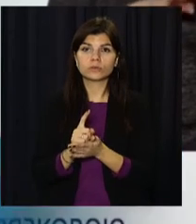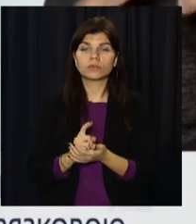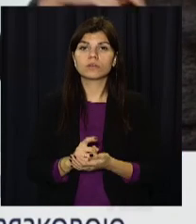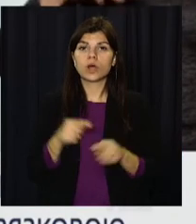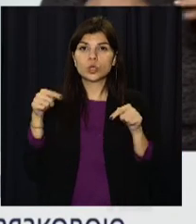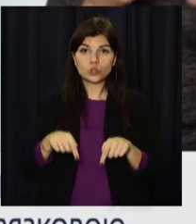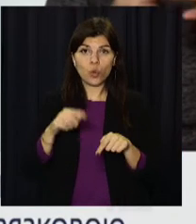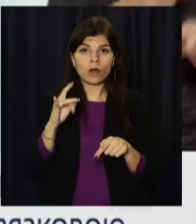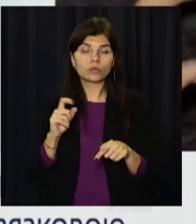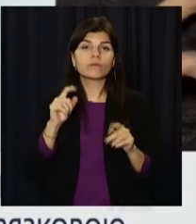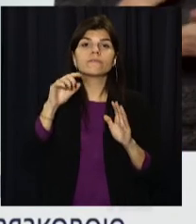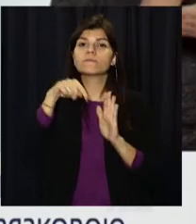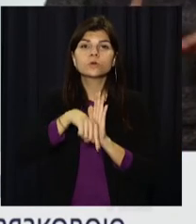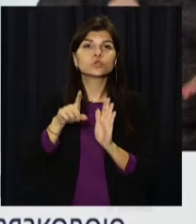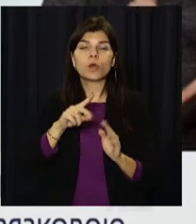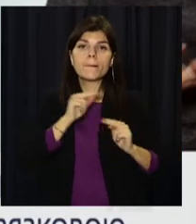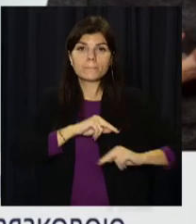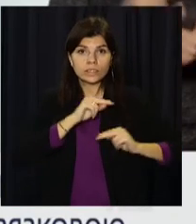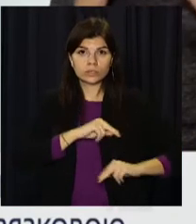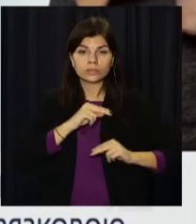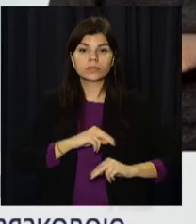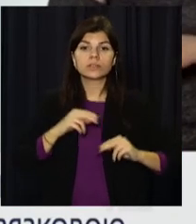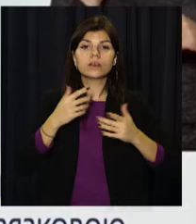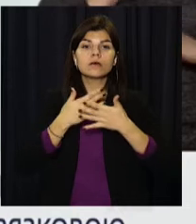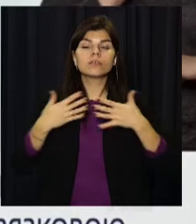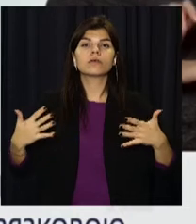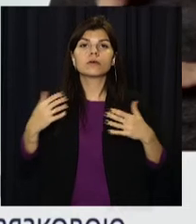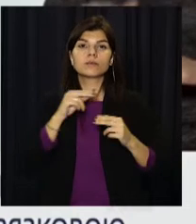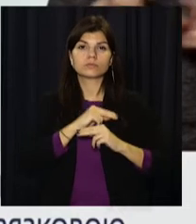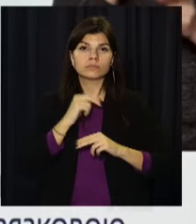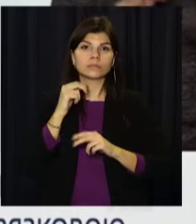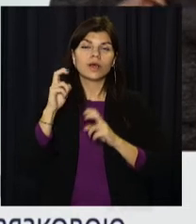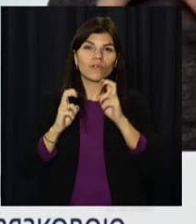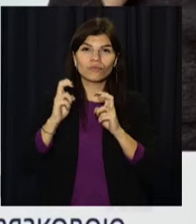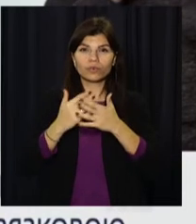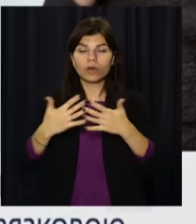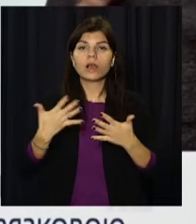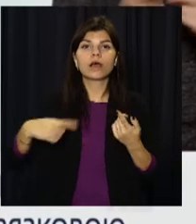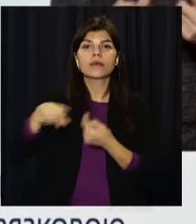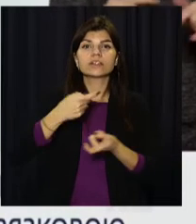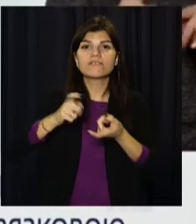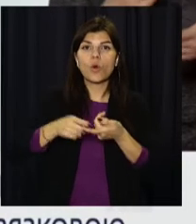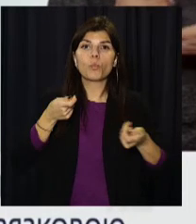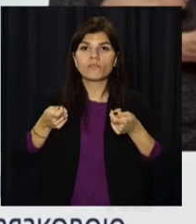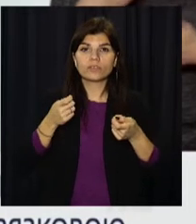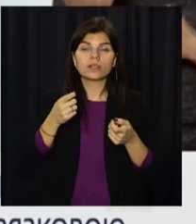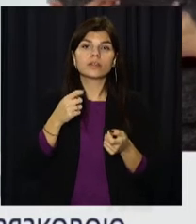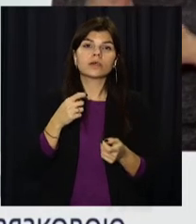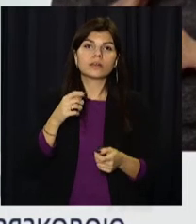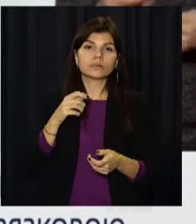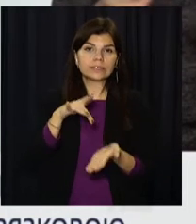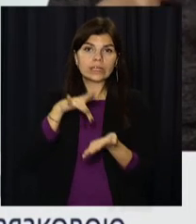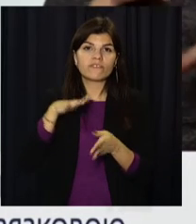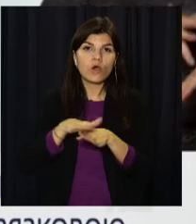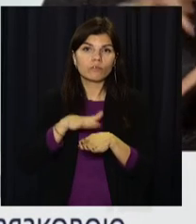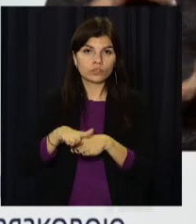Цього разу мова про працівників підприємств, установ і організацій, що належать до сфери управління Центрального органів